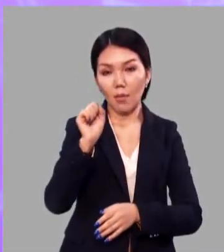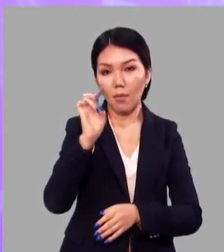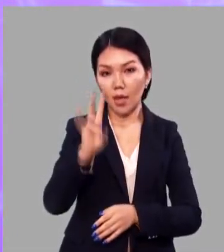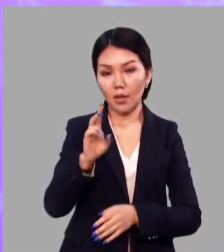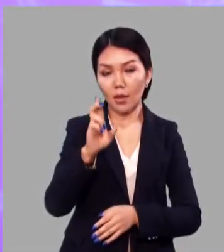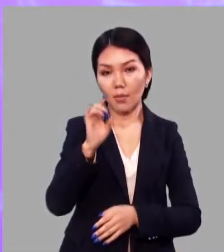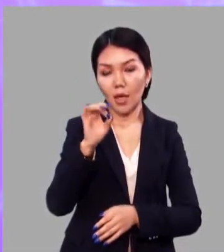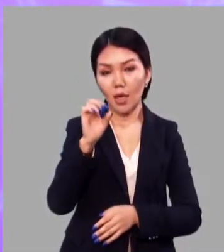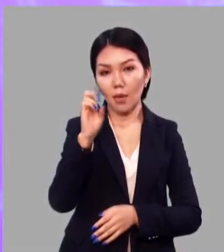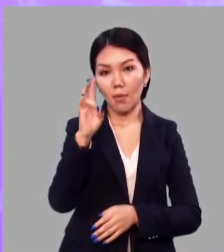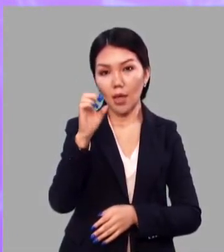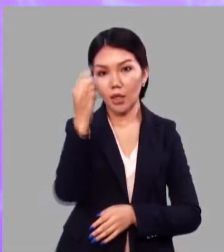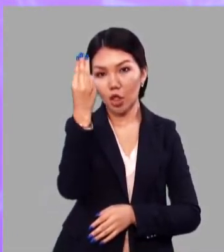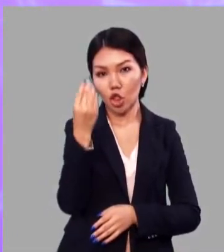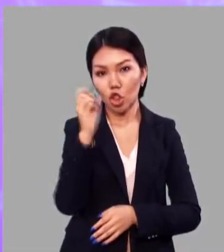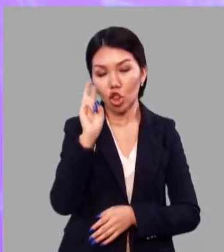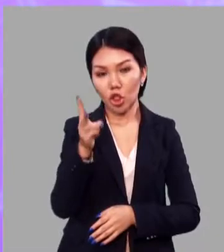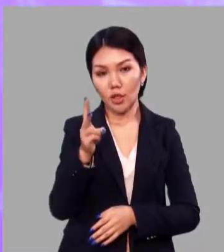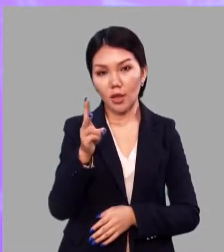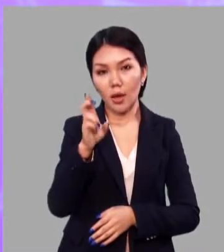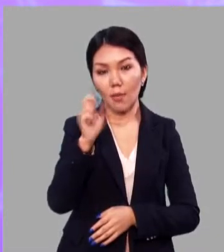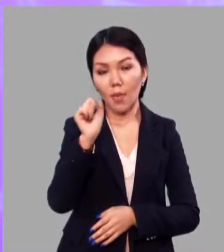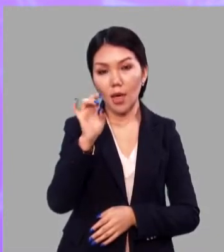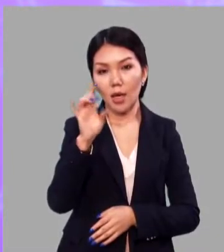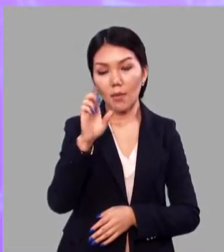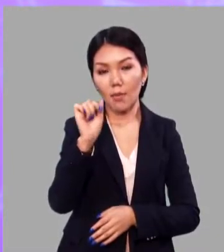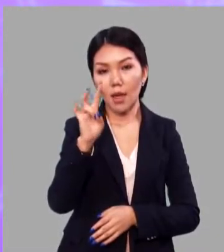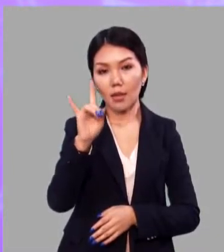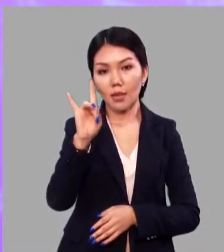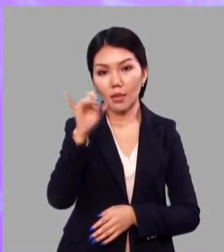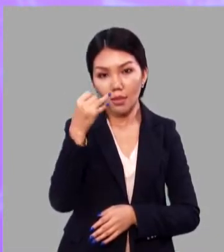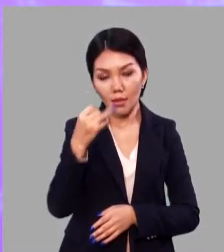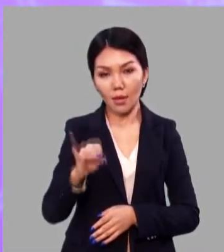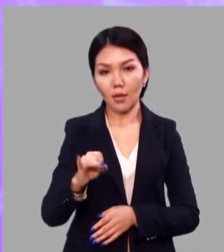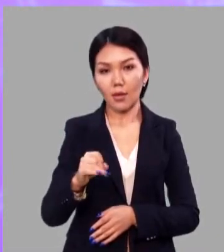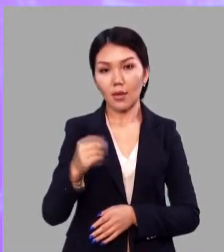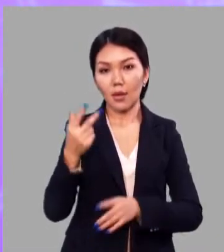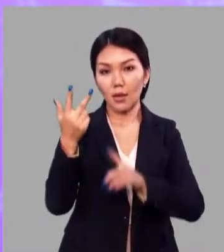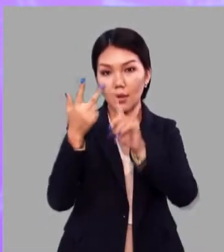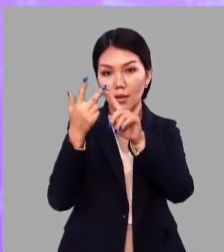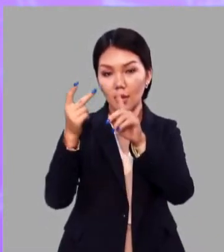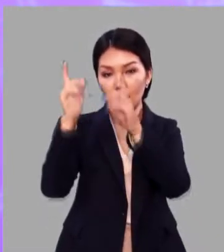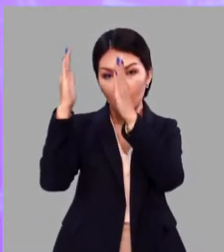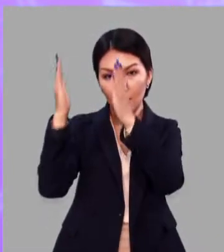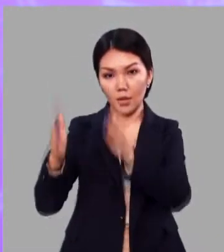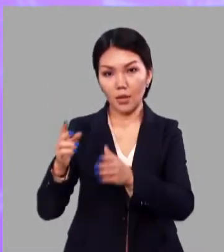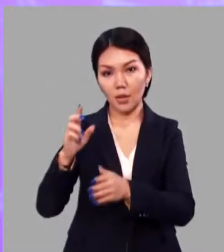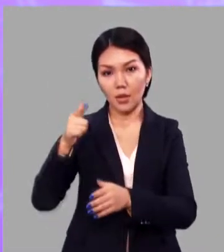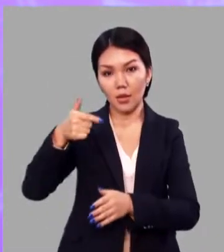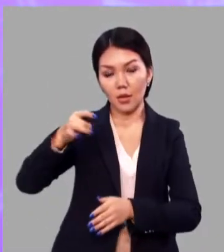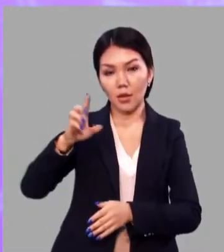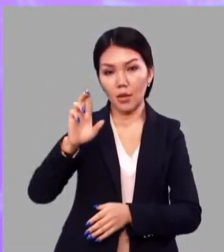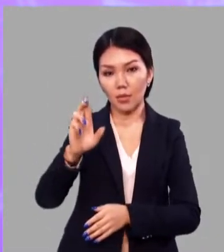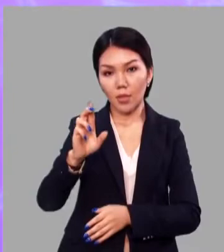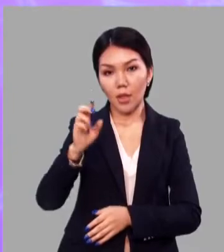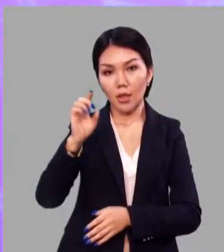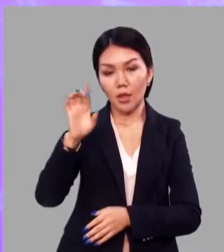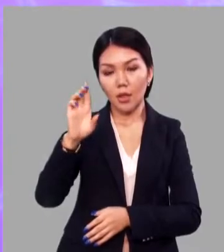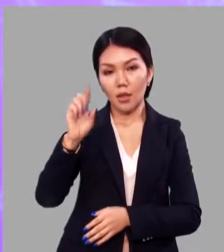Барабан, барабанщик, барабанный. Третья строка. Гриб,